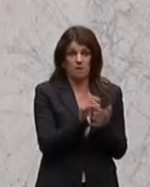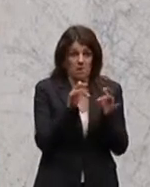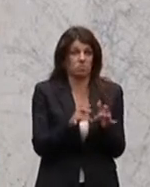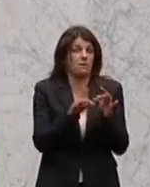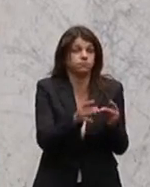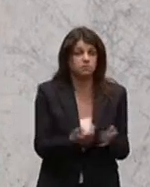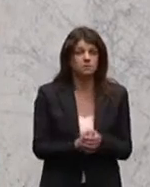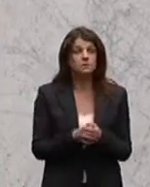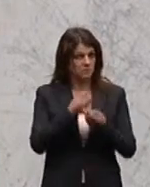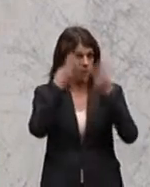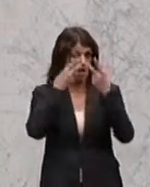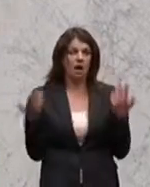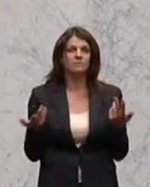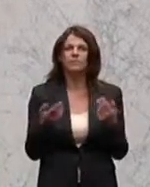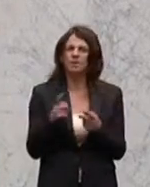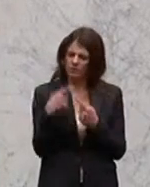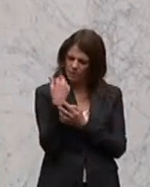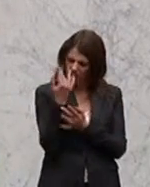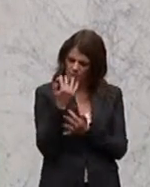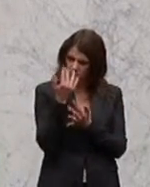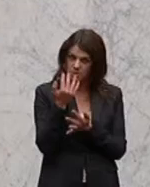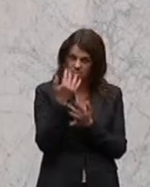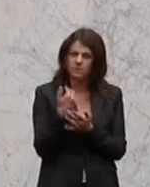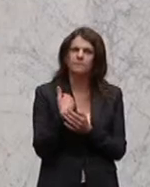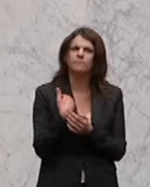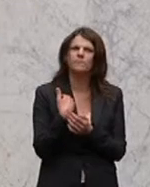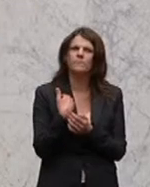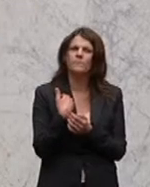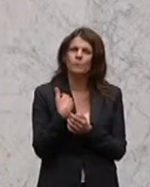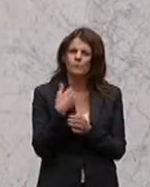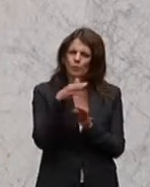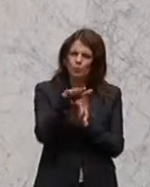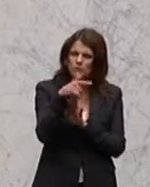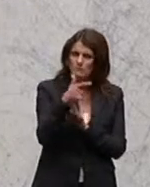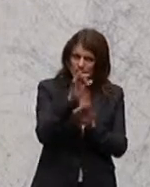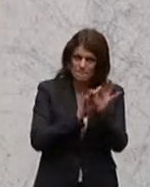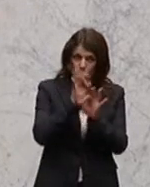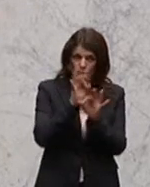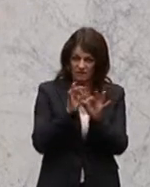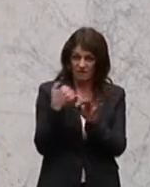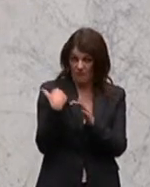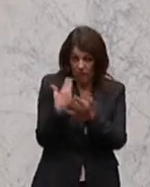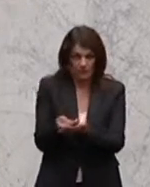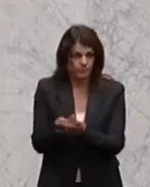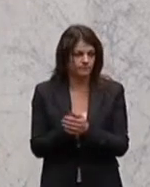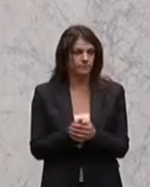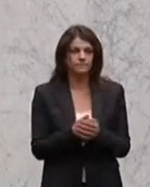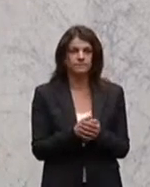Das ist ganz klar. Aber wenn wir jetzt einmal durchrechnen, die 75 Prozent, die angeboten wurden,